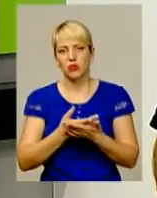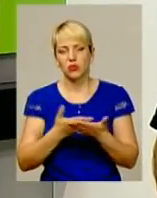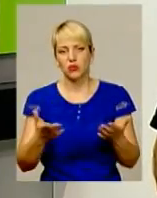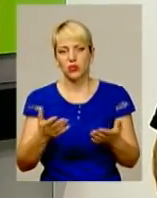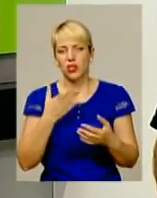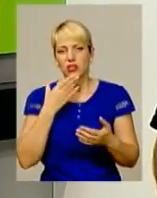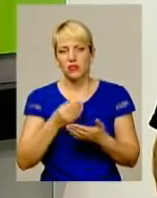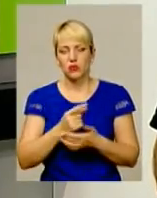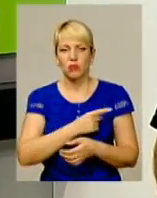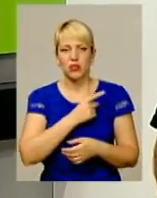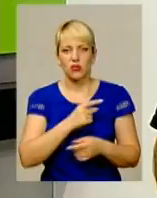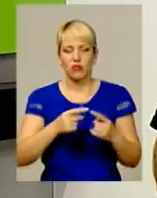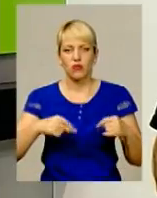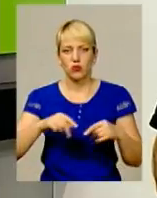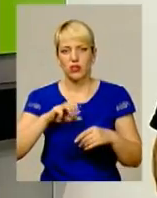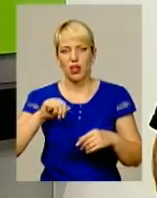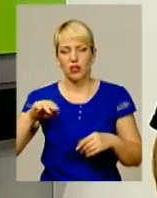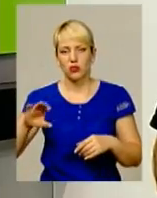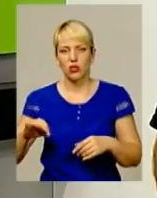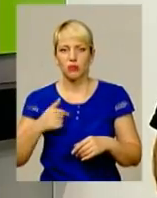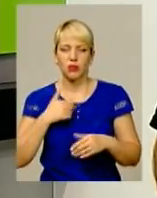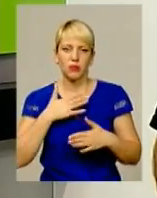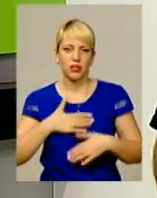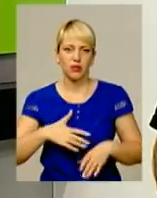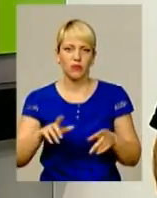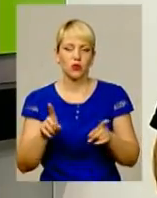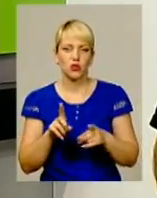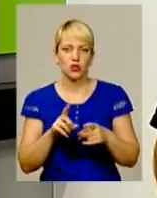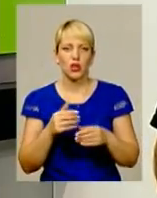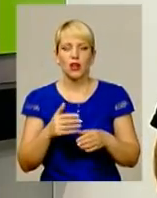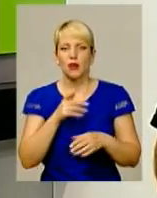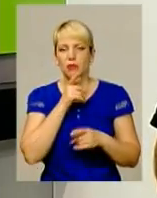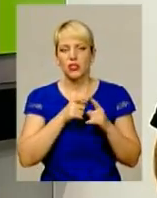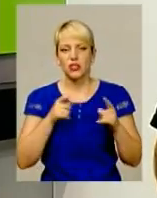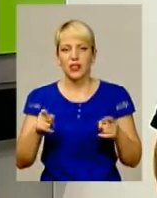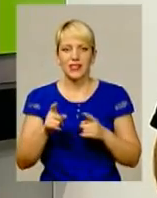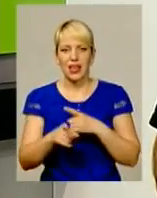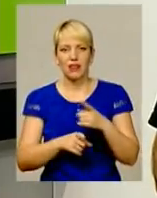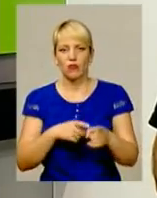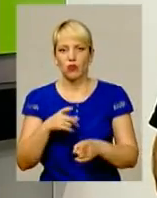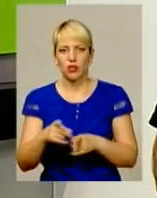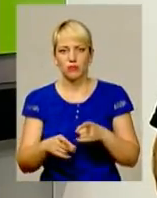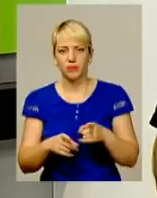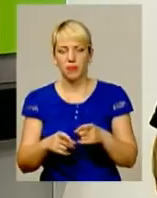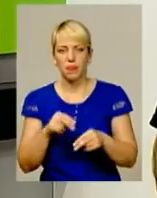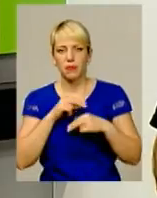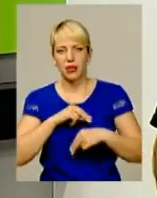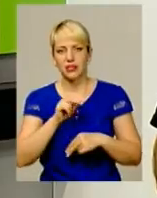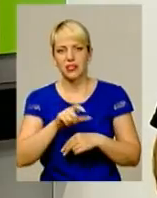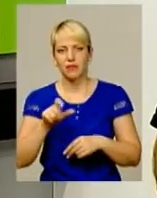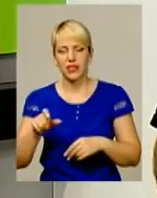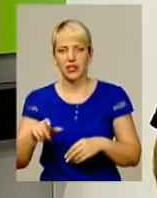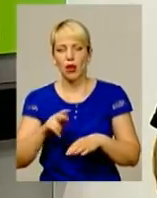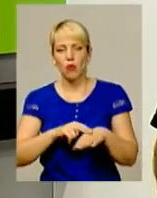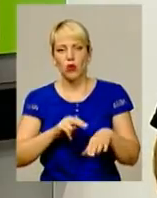яскраву свою майстерність в зоні АТО. І мені дуже приємно, що саме під час реформ працівники поліції,